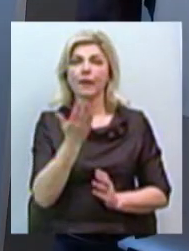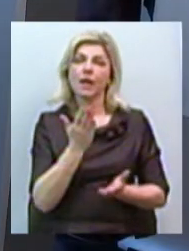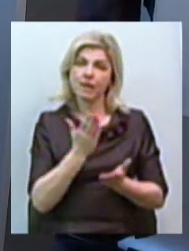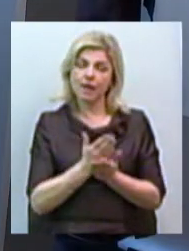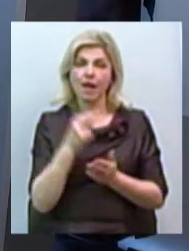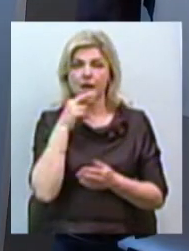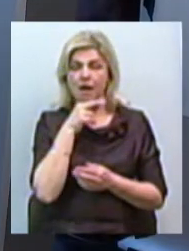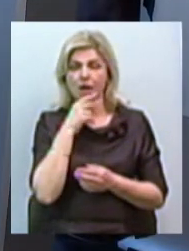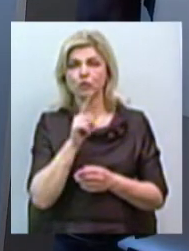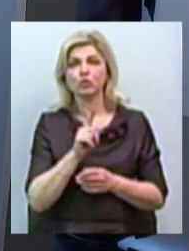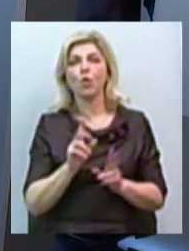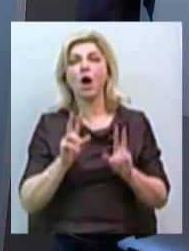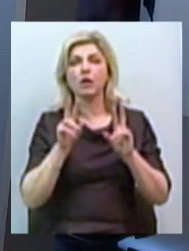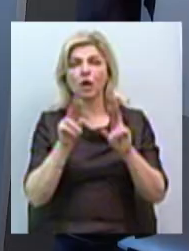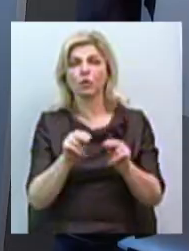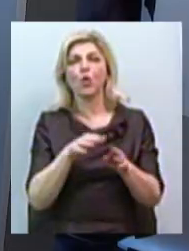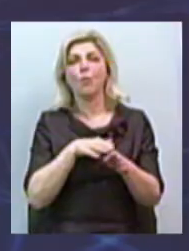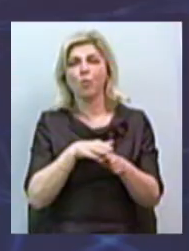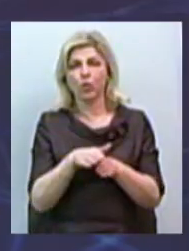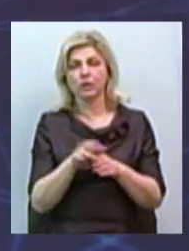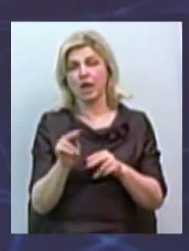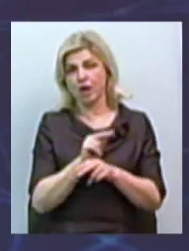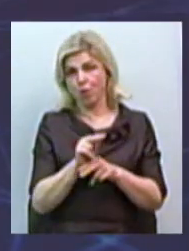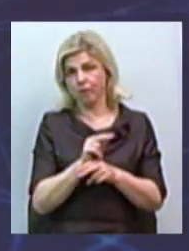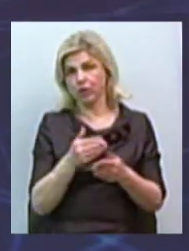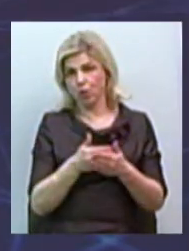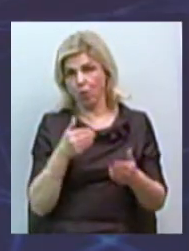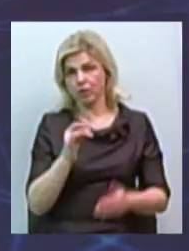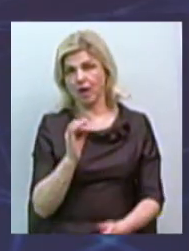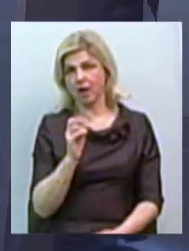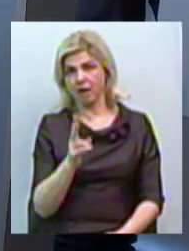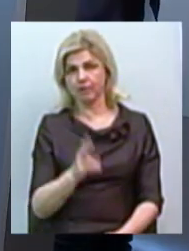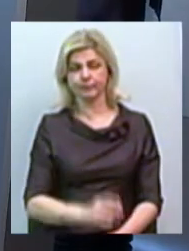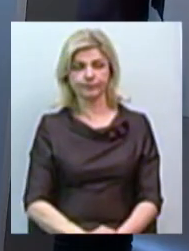гарантують полностью вылікування від раку?